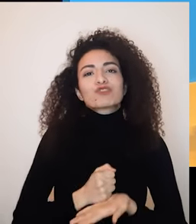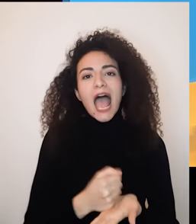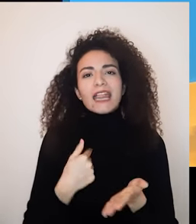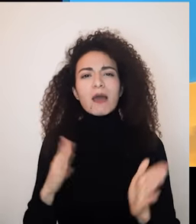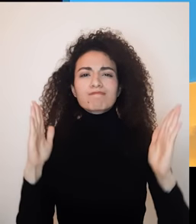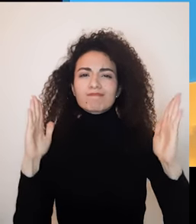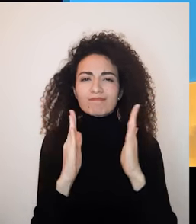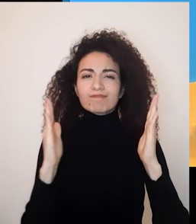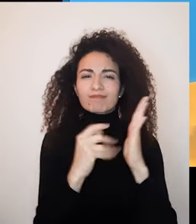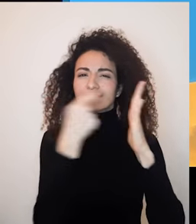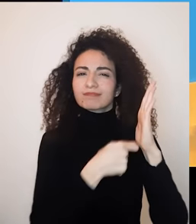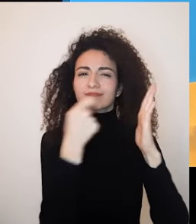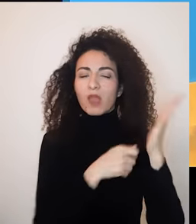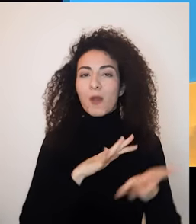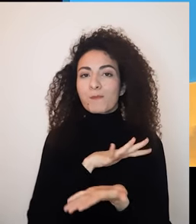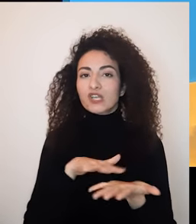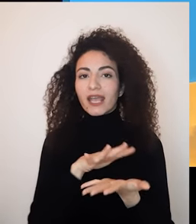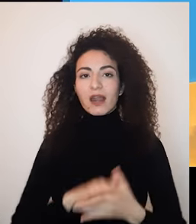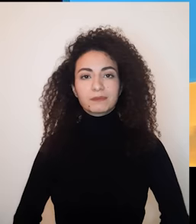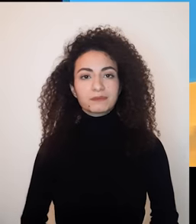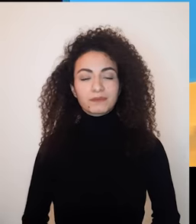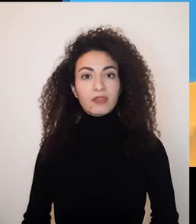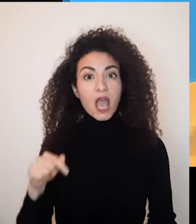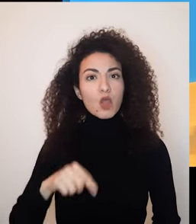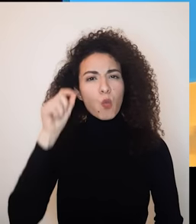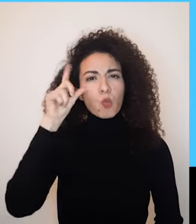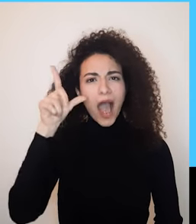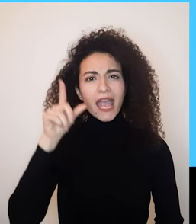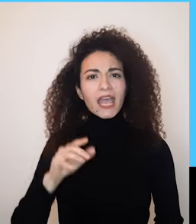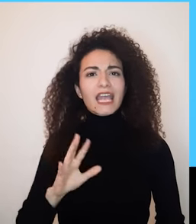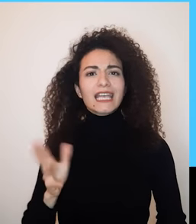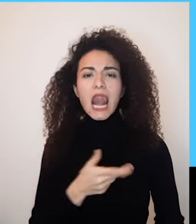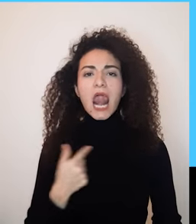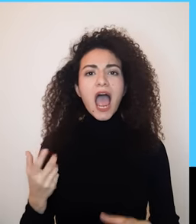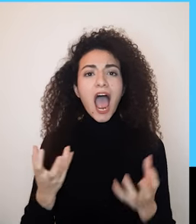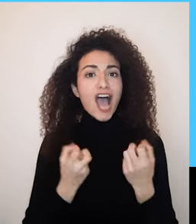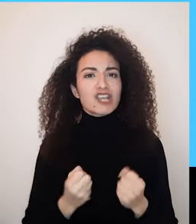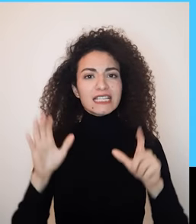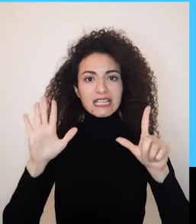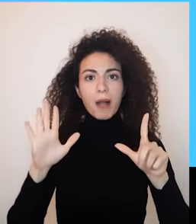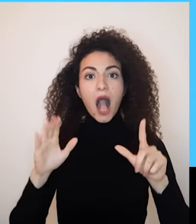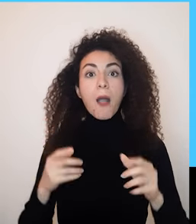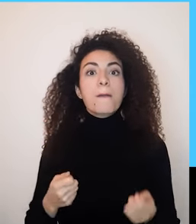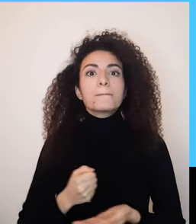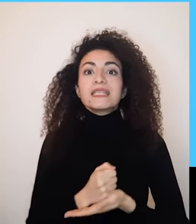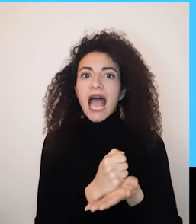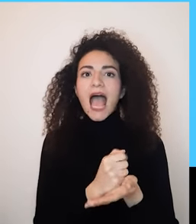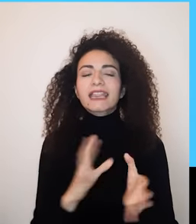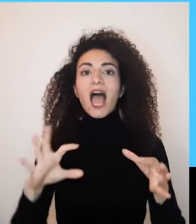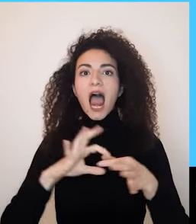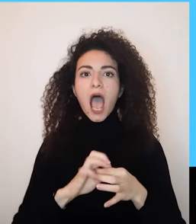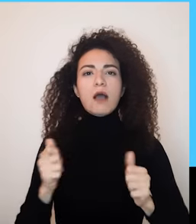وبيبقى هناك أمل بين التانيتنا معاً قادرين على تخطية الوعي لهذه الحاجات وتغذية توصية نطبق استمرار